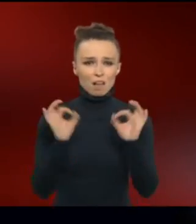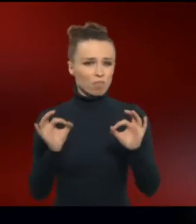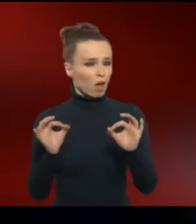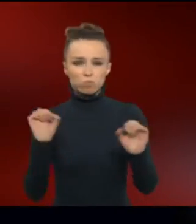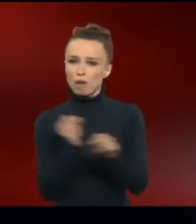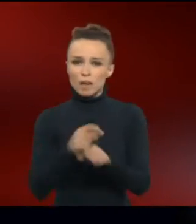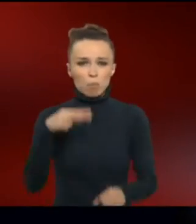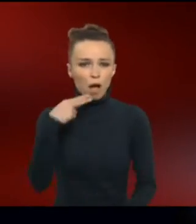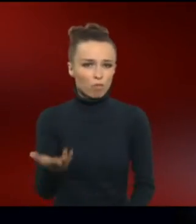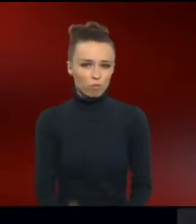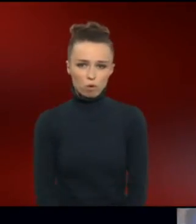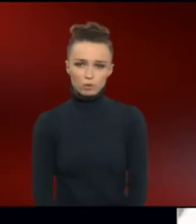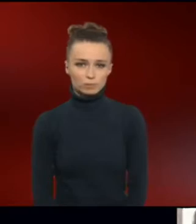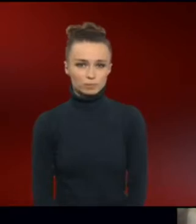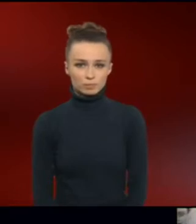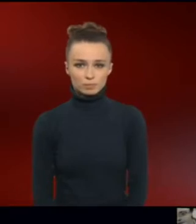weiß man noch nicht.